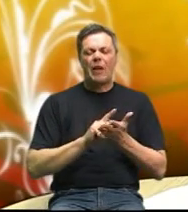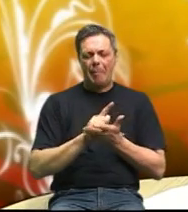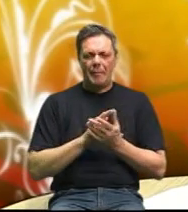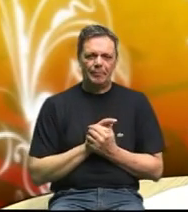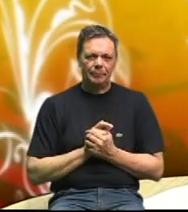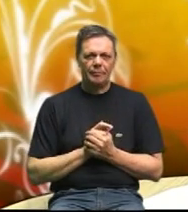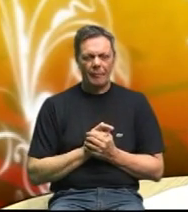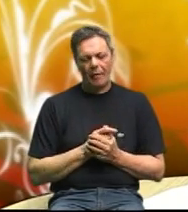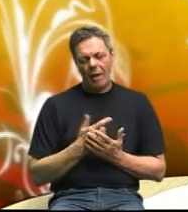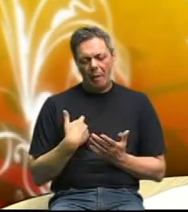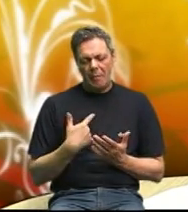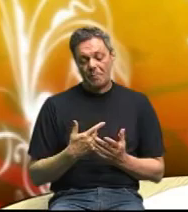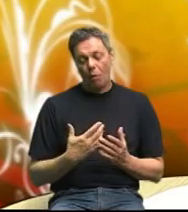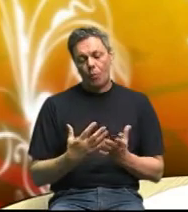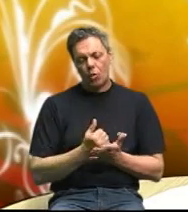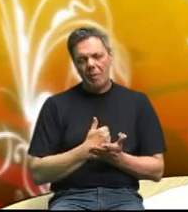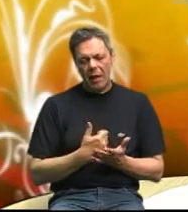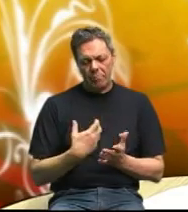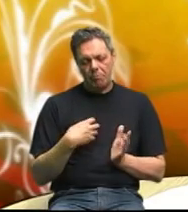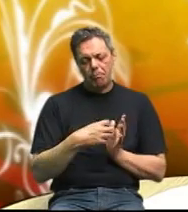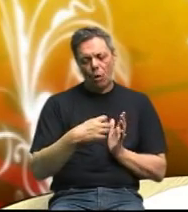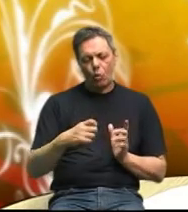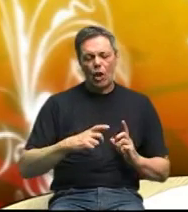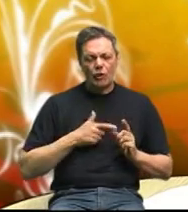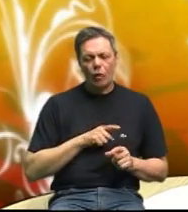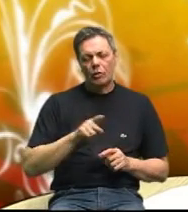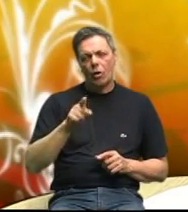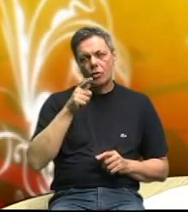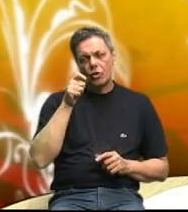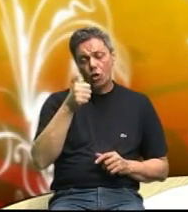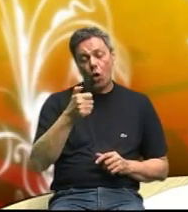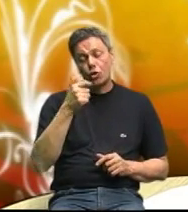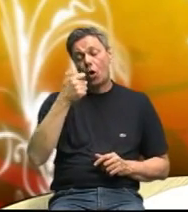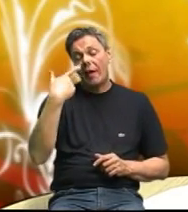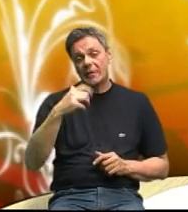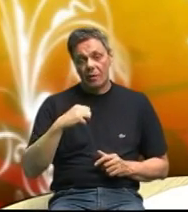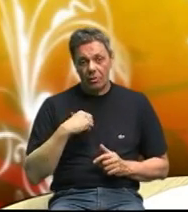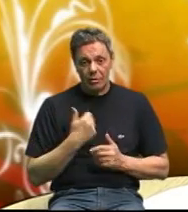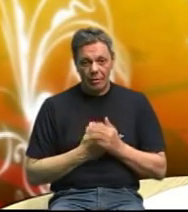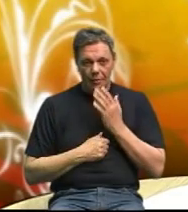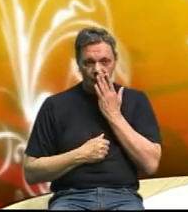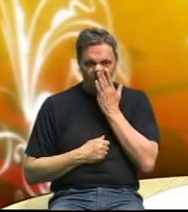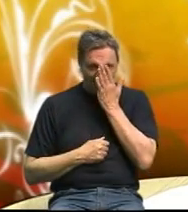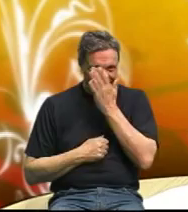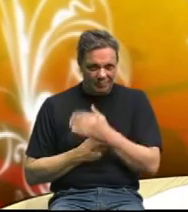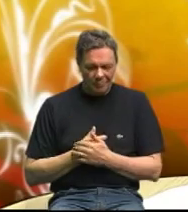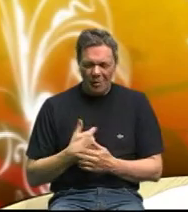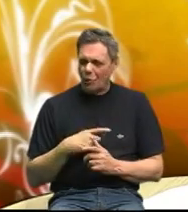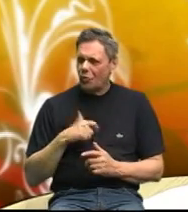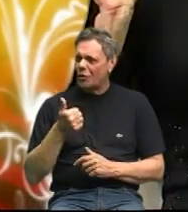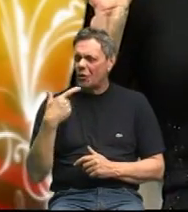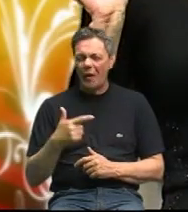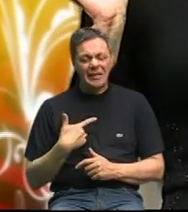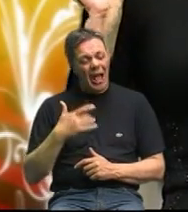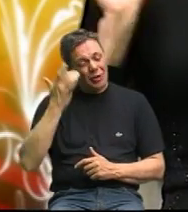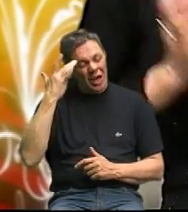evoluciji čovje ljudskoj produliti život do 100-120 godina ja ću živjeti 120 koliko ćete vi još ne znam